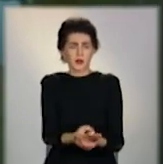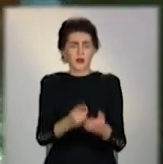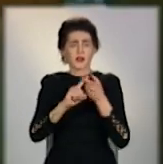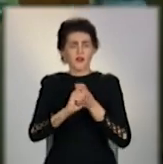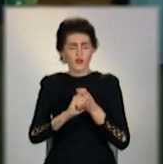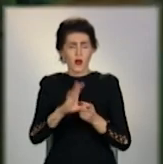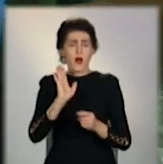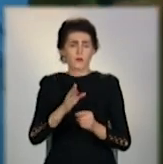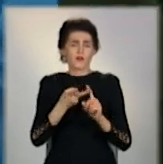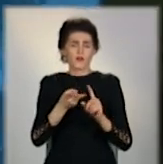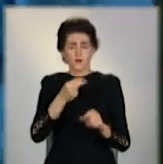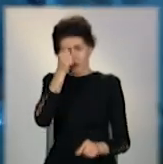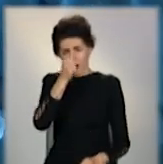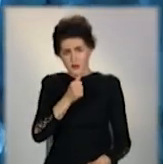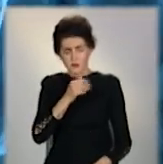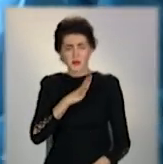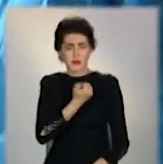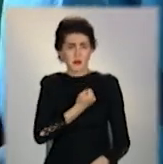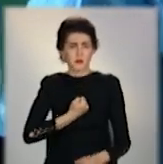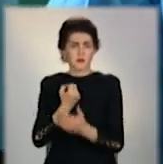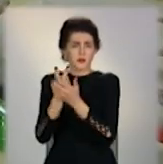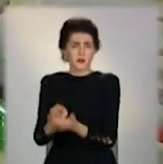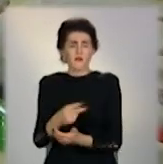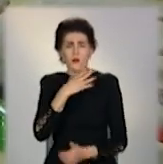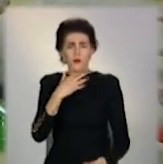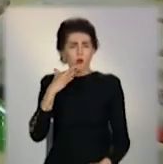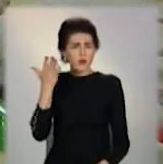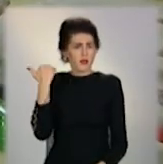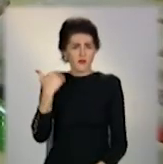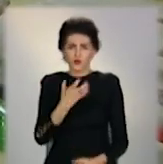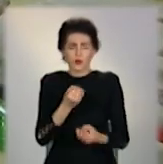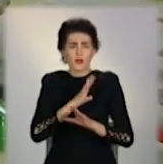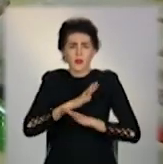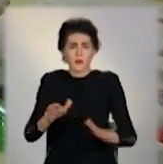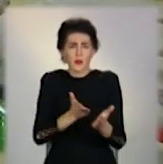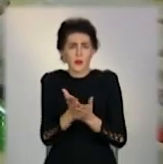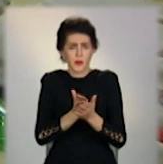Лікарка каже, за понад 30 років досвіду з більш підступною хворобою не стикалася.